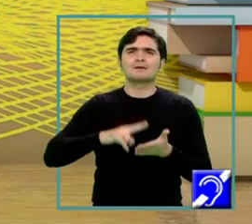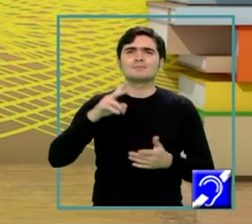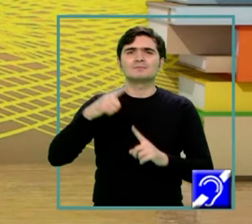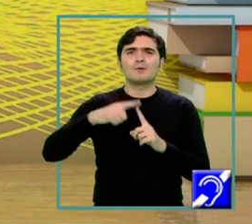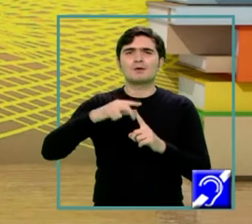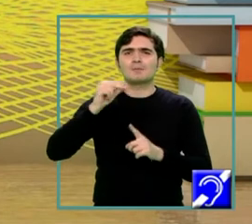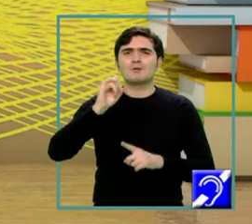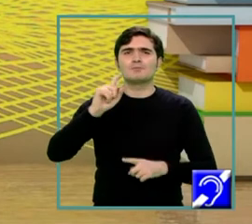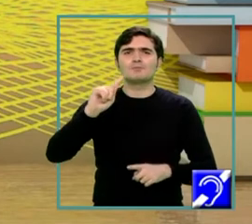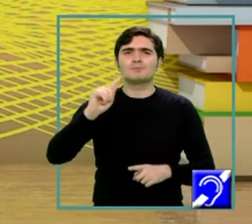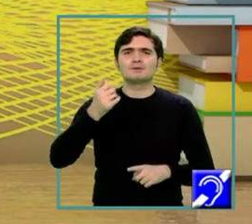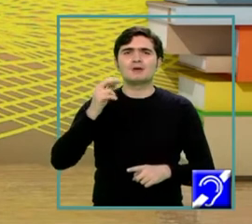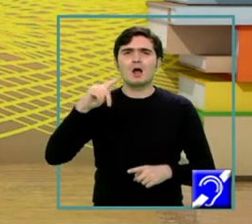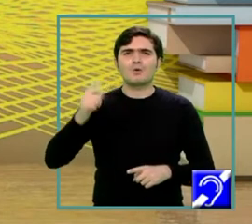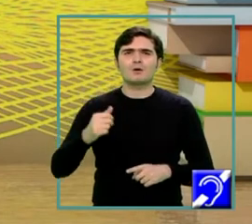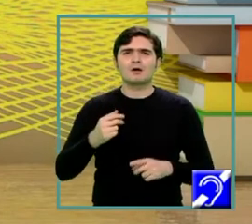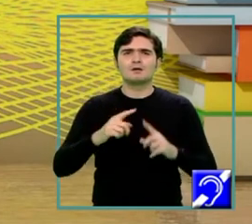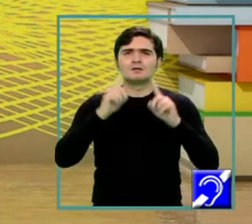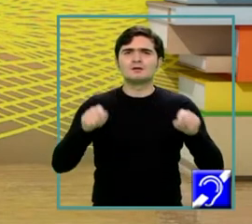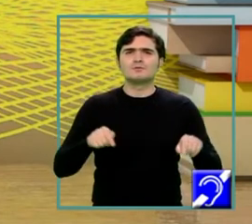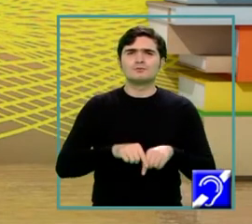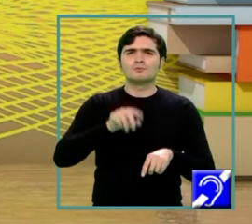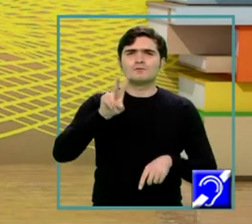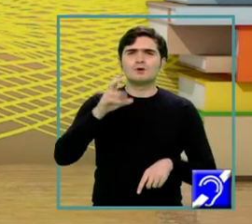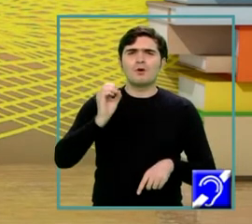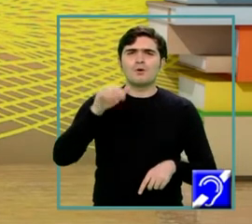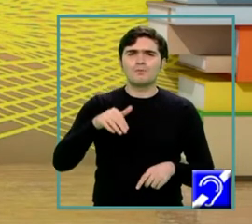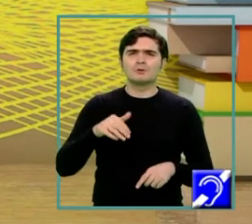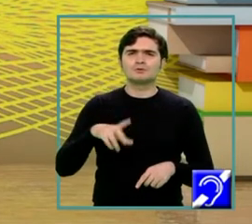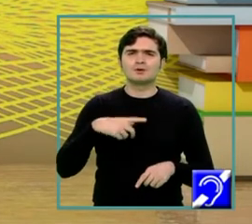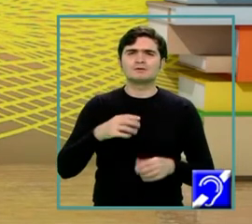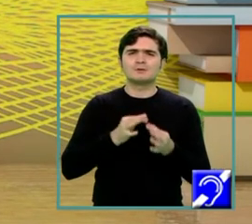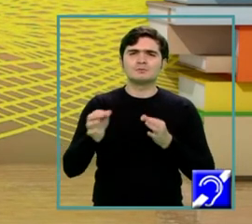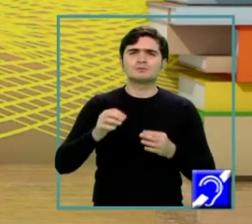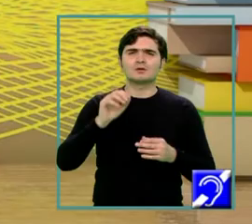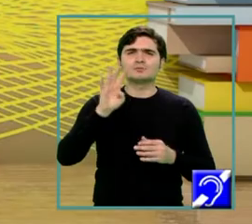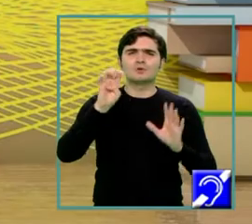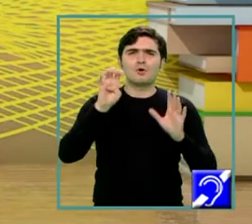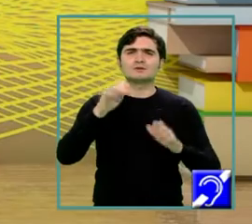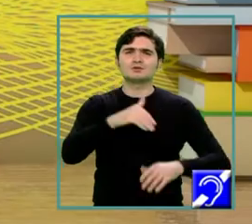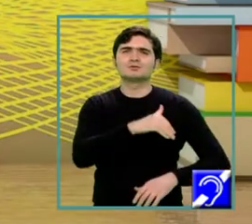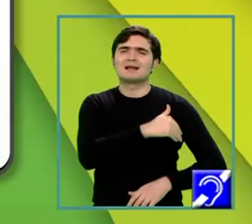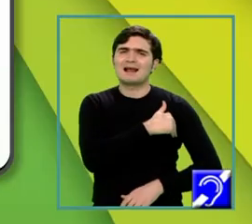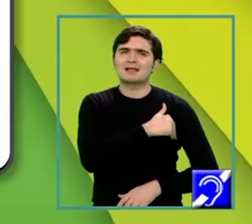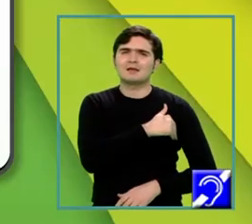VOM cu măsura lui VOM de 90 de grade, iată aici,